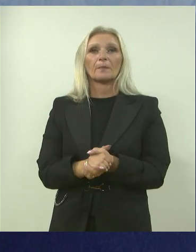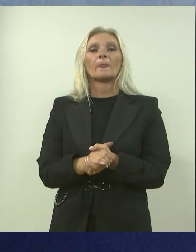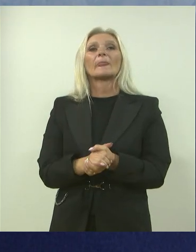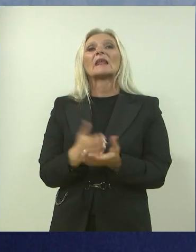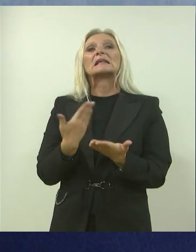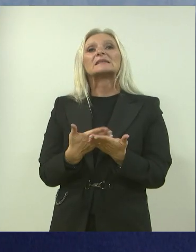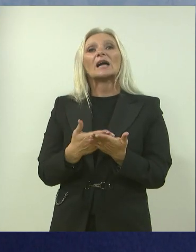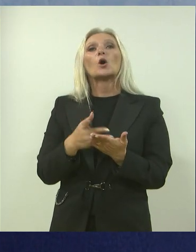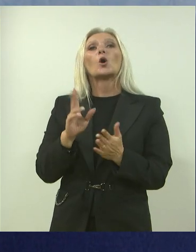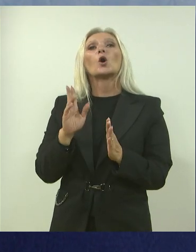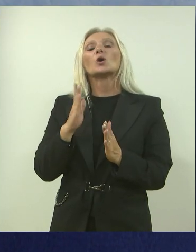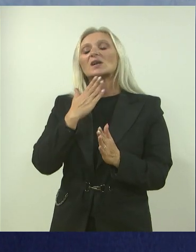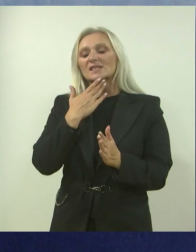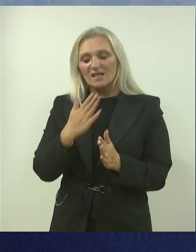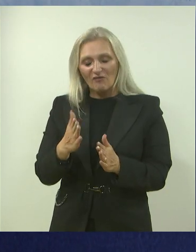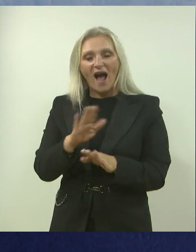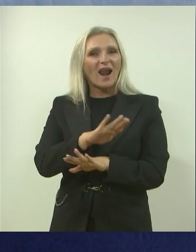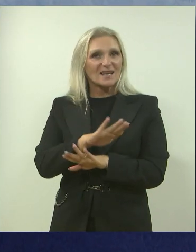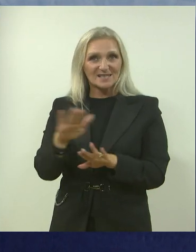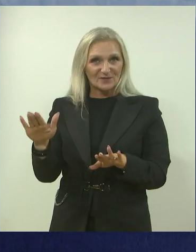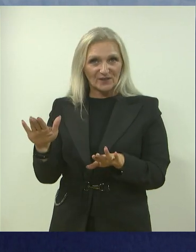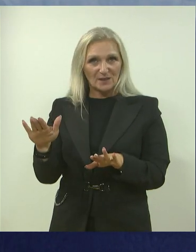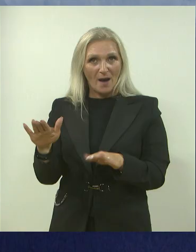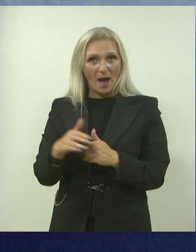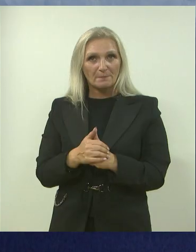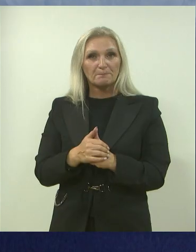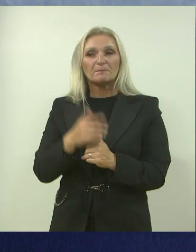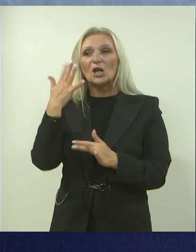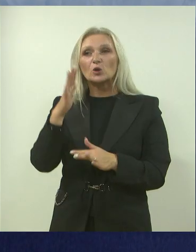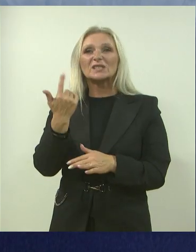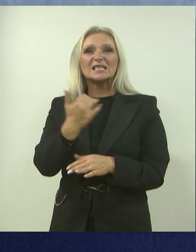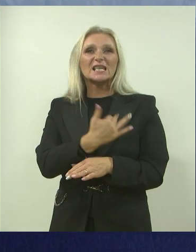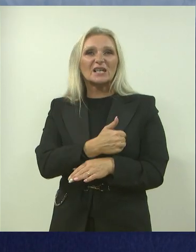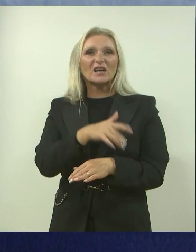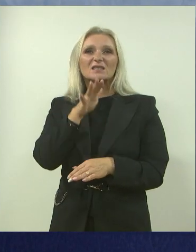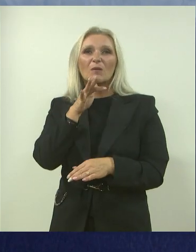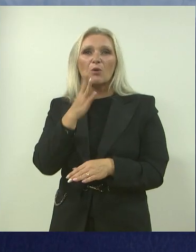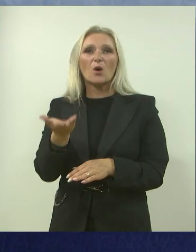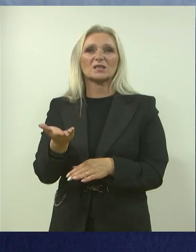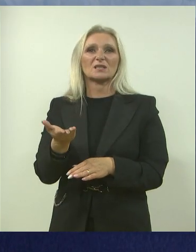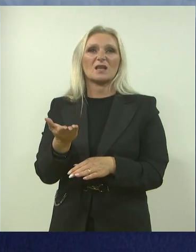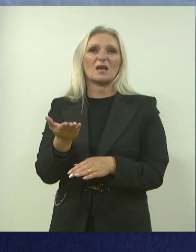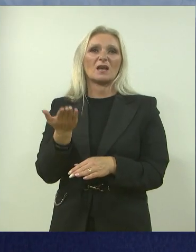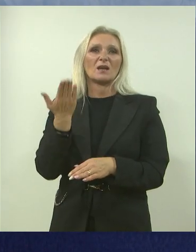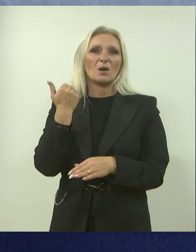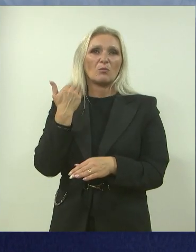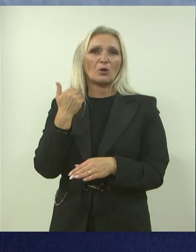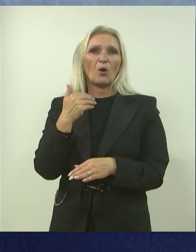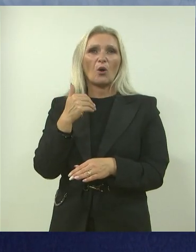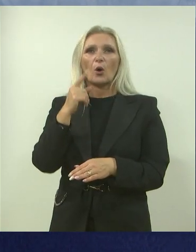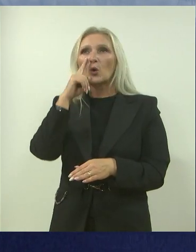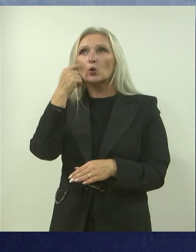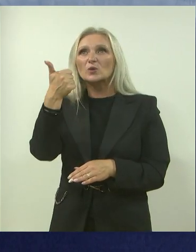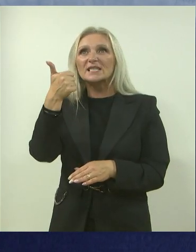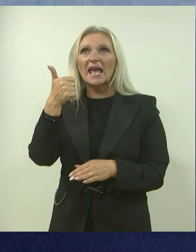tako da njima se spuno zahvaljujem, ljudi iz Hrvatske, ljudi iz Hercega Bosne, znači, bilo je, čak i jedan rus